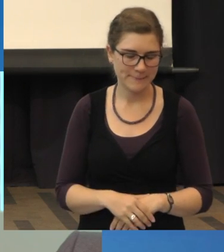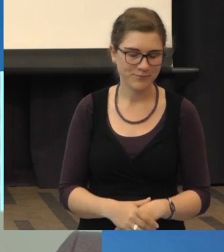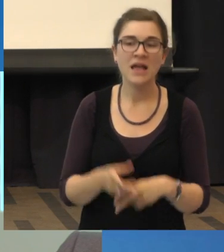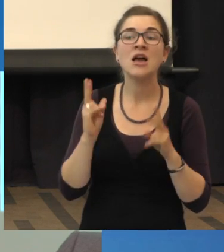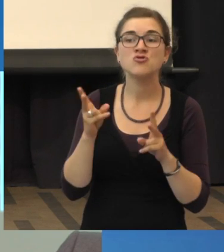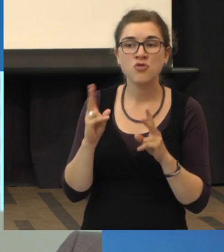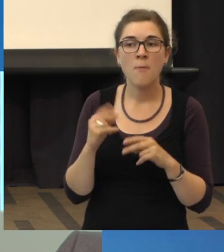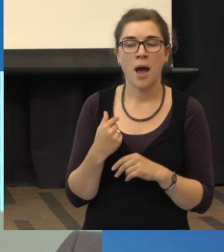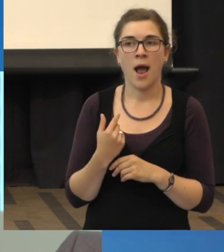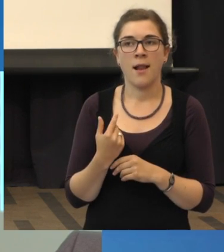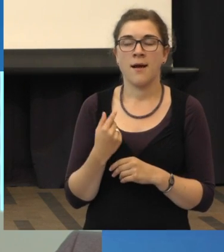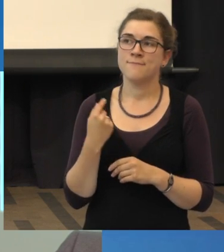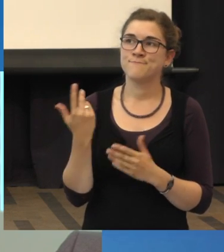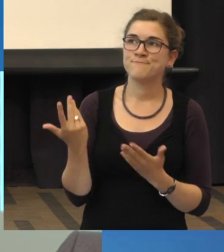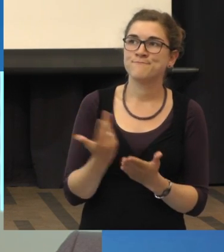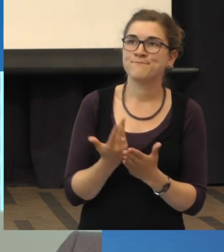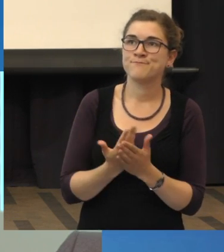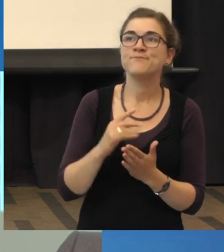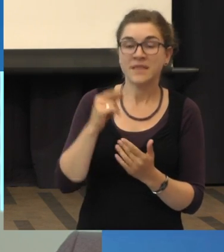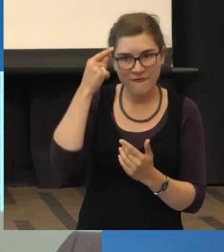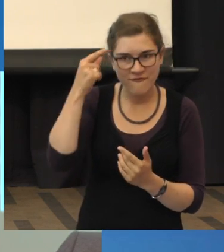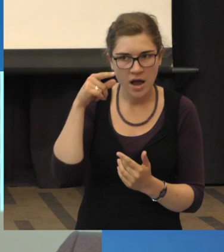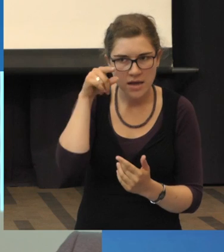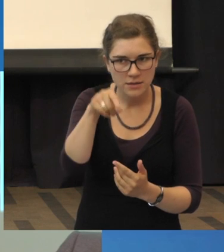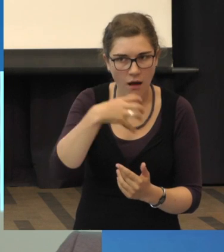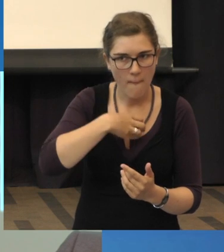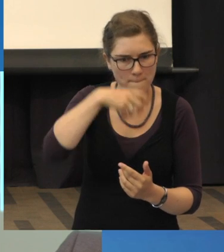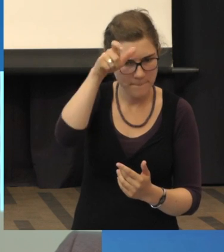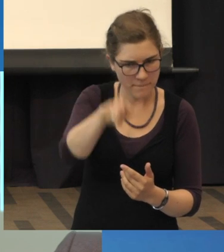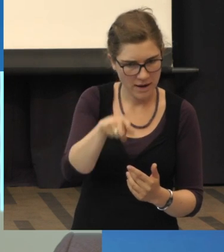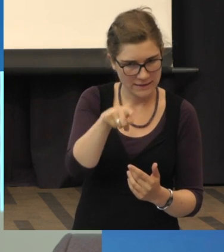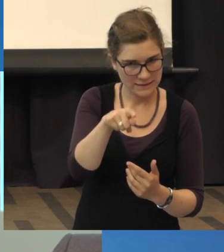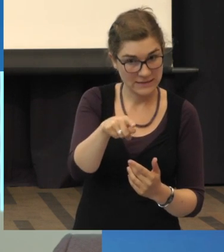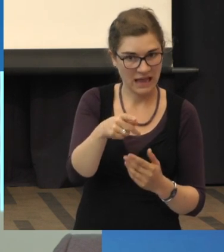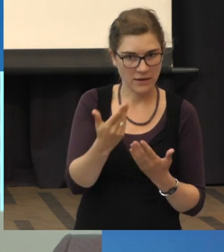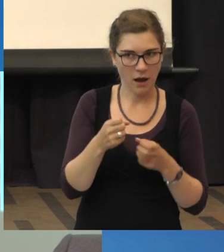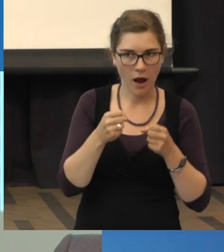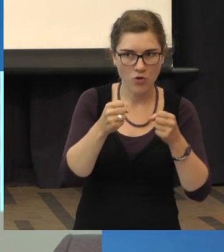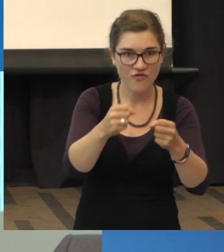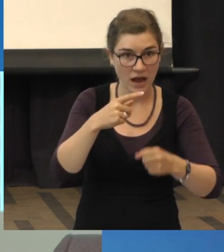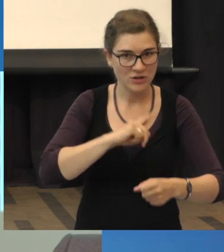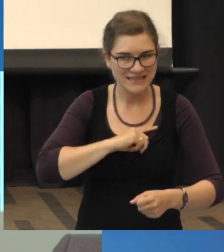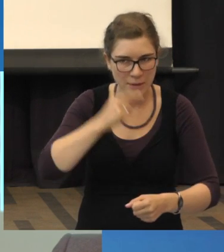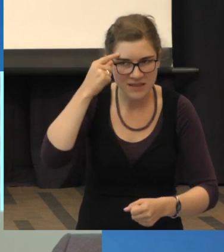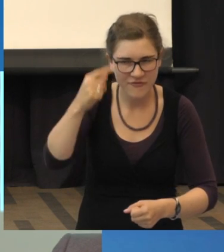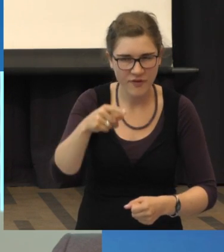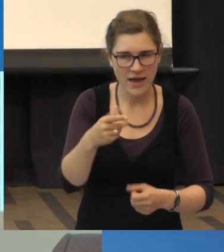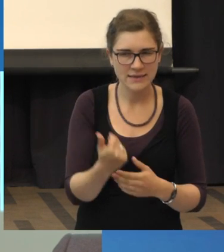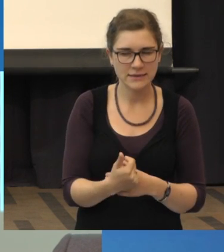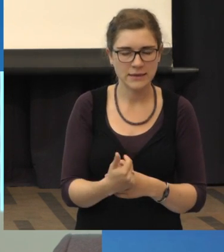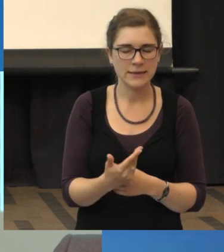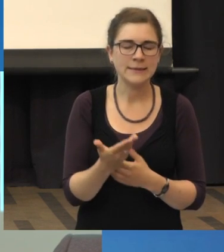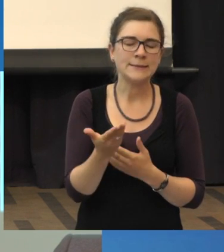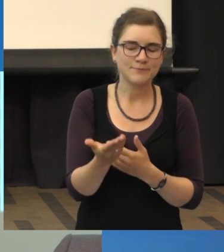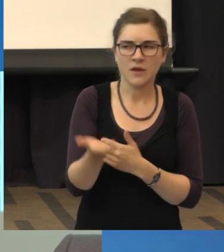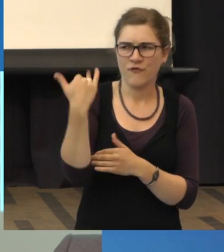sagen wir etwas, wenn wir insbesondere wissen, dass der Patient oder Patientin Auto fährt. Und da war vorhin, glaube ich, schon eine Frage, da